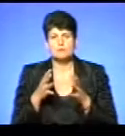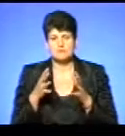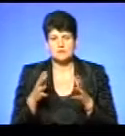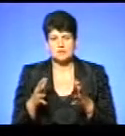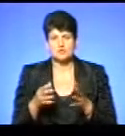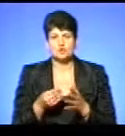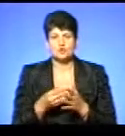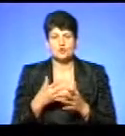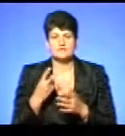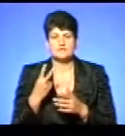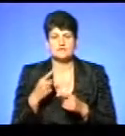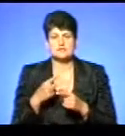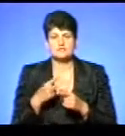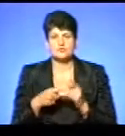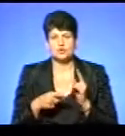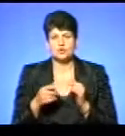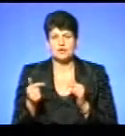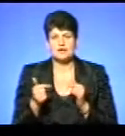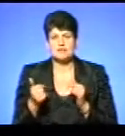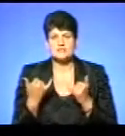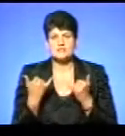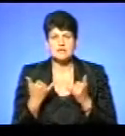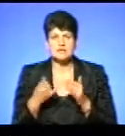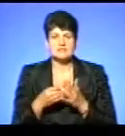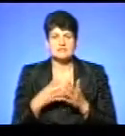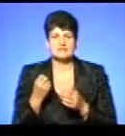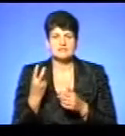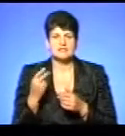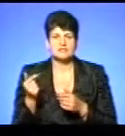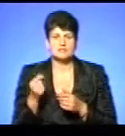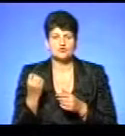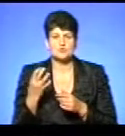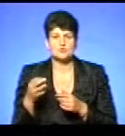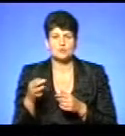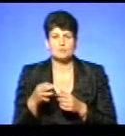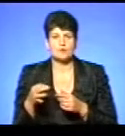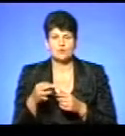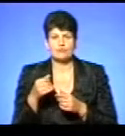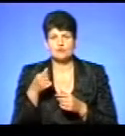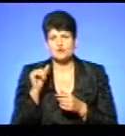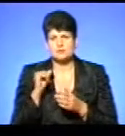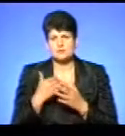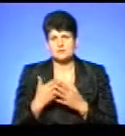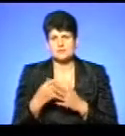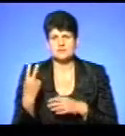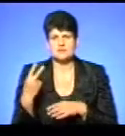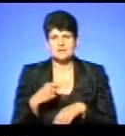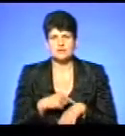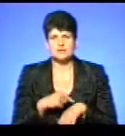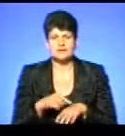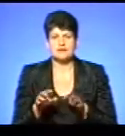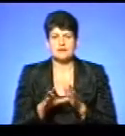тобто дорожче на 2,5 гривні. Зараз тариф – 12 гривень і 14 копійок. Вчора близько 20-ї години